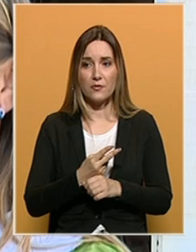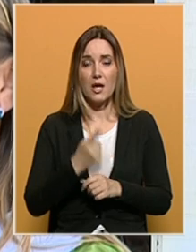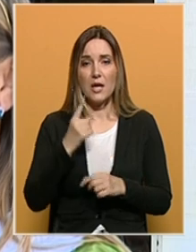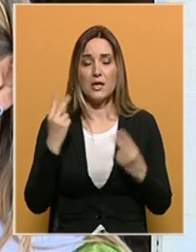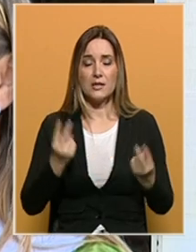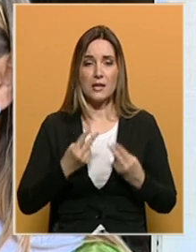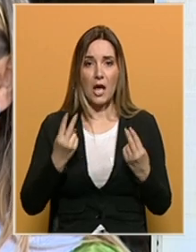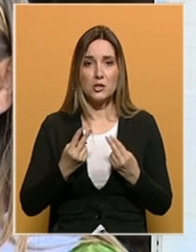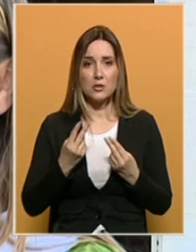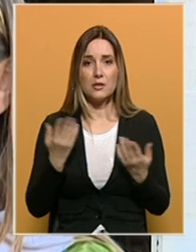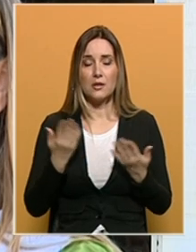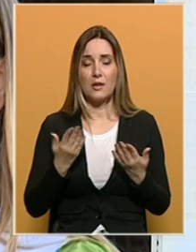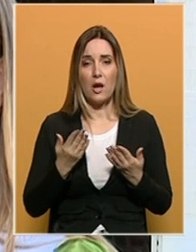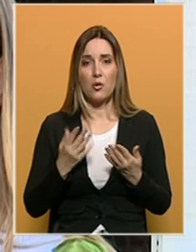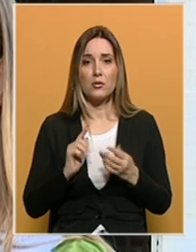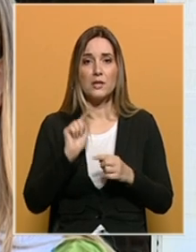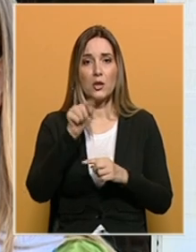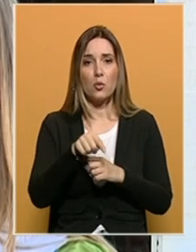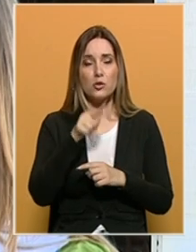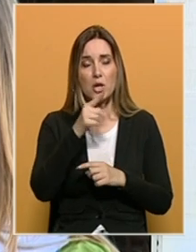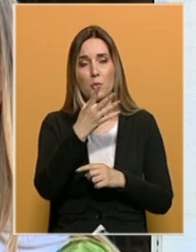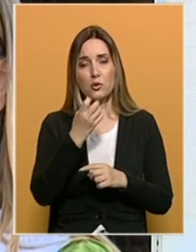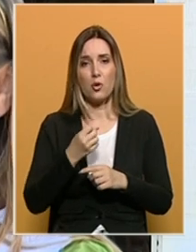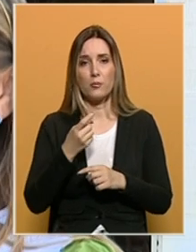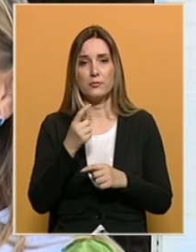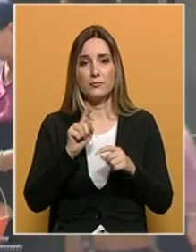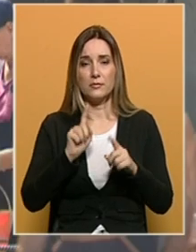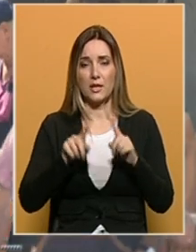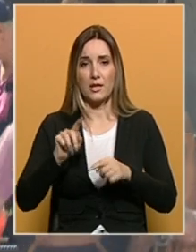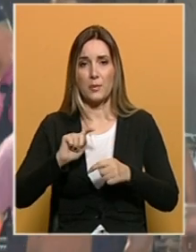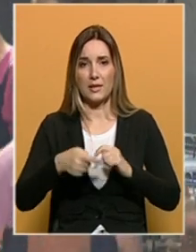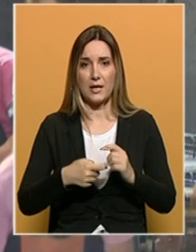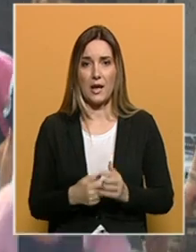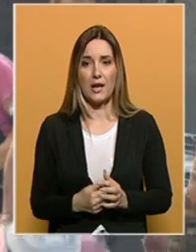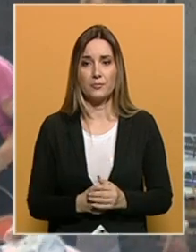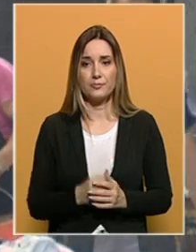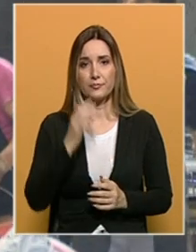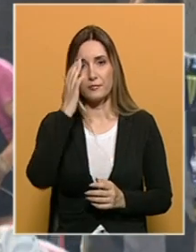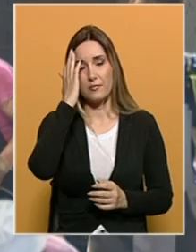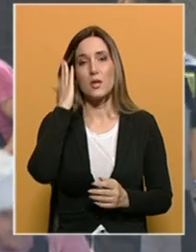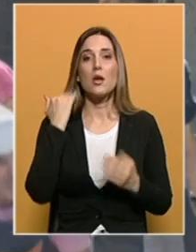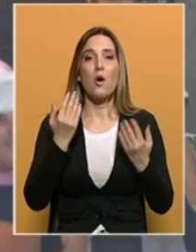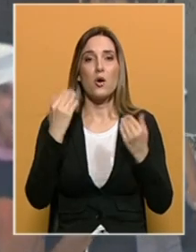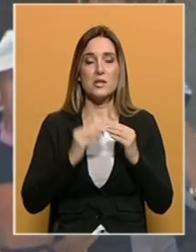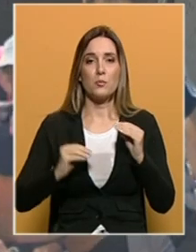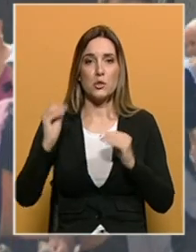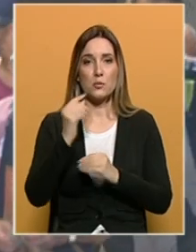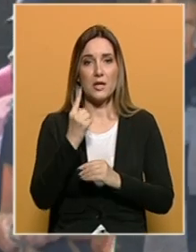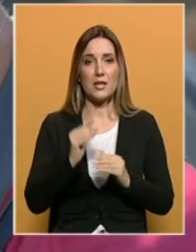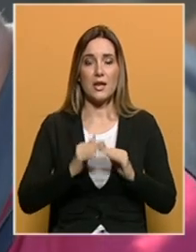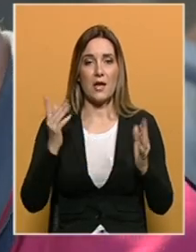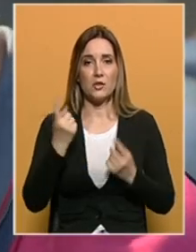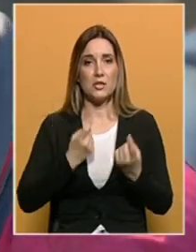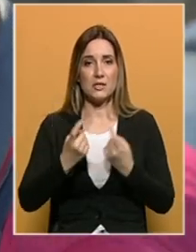tražiti načine kako da dođemo do određenih materijala. No, osim poskupljenja, jedan od najvećih